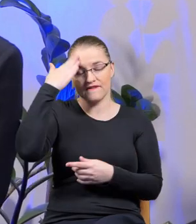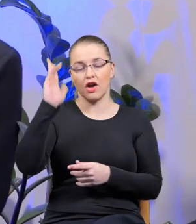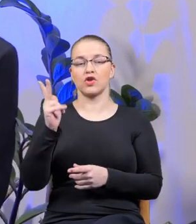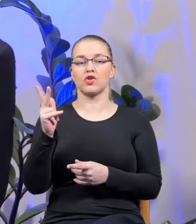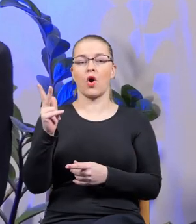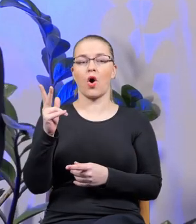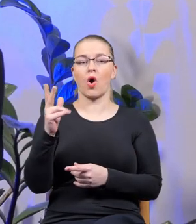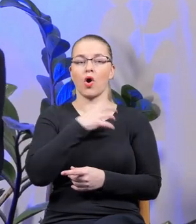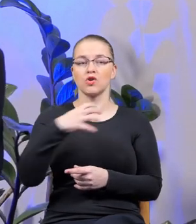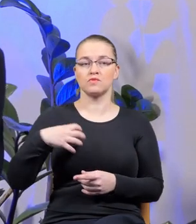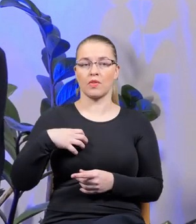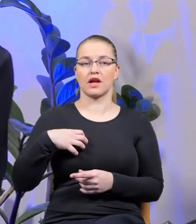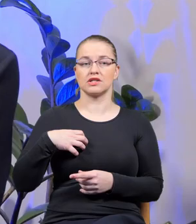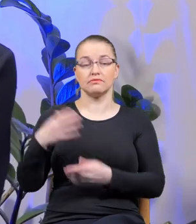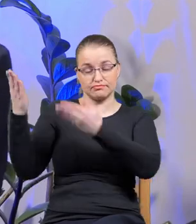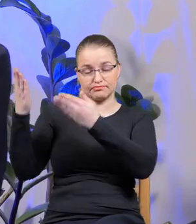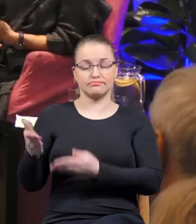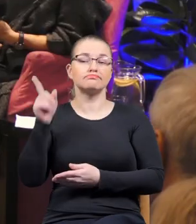Ale przedstawię Martina Polaka.